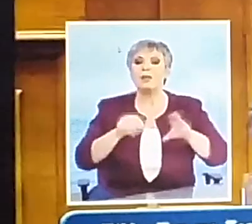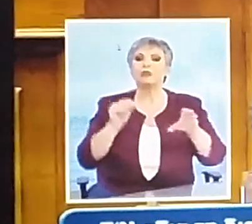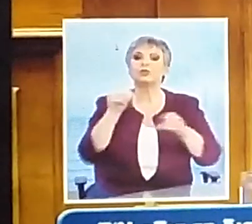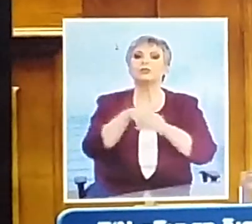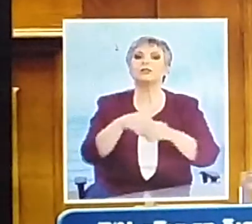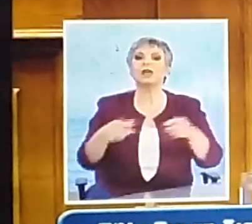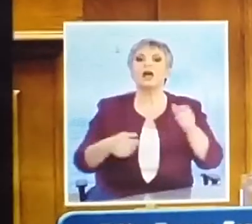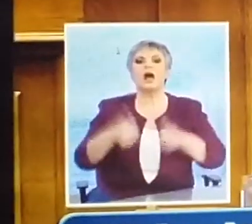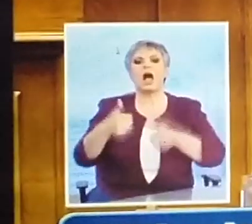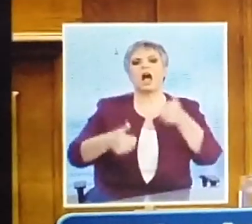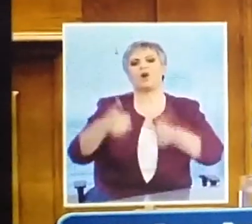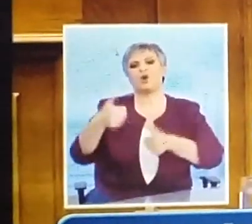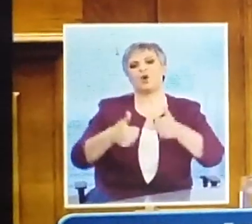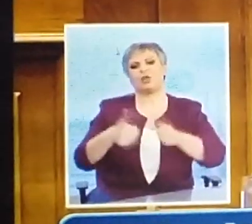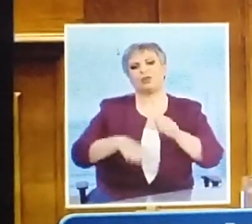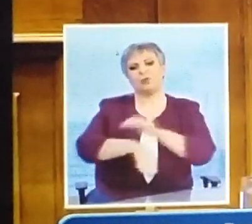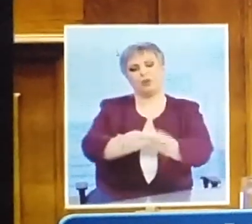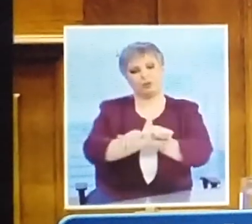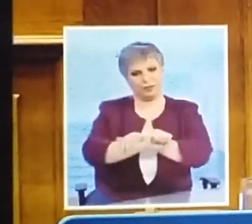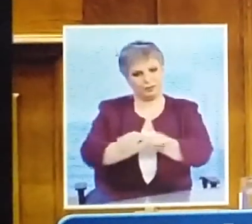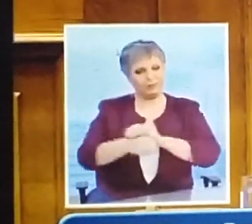μισόγεμάτο το πρωτήρι, γιατί είναι μια δύσκολη συμφωνία.